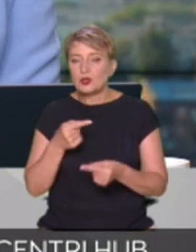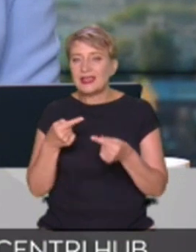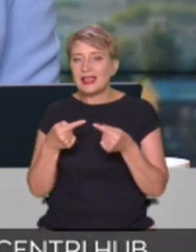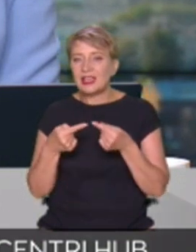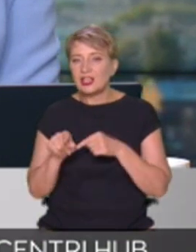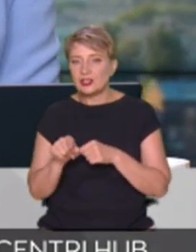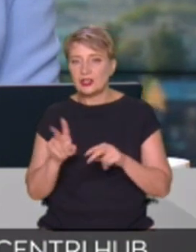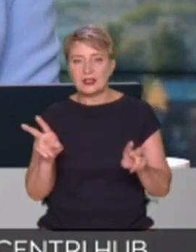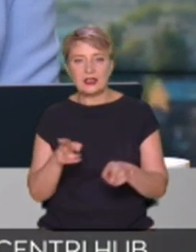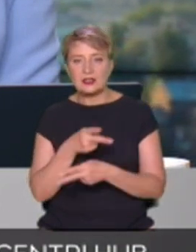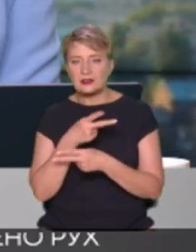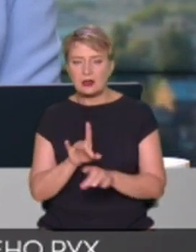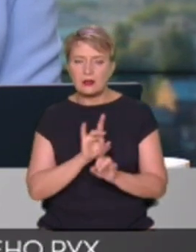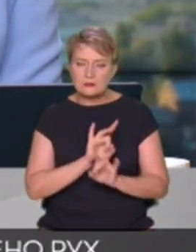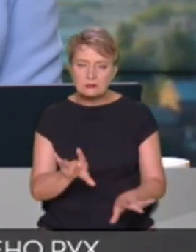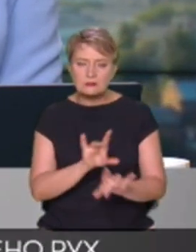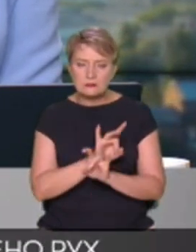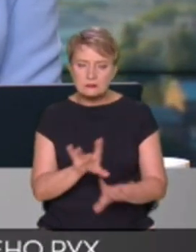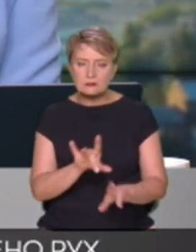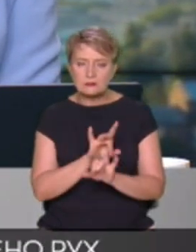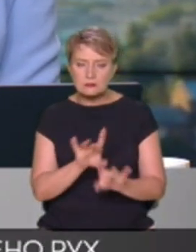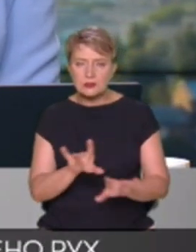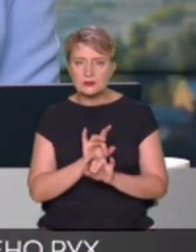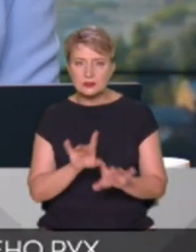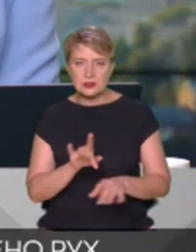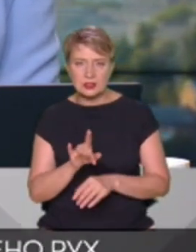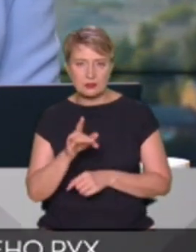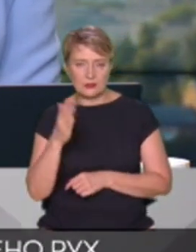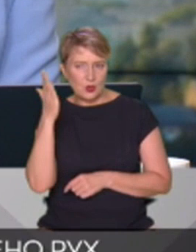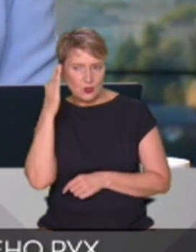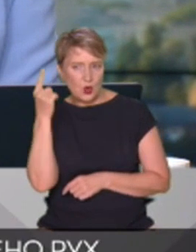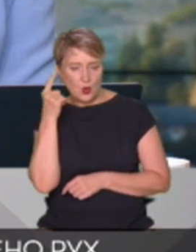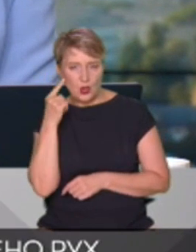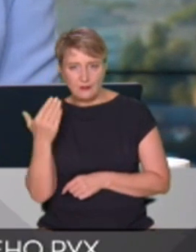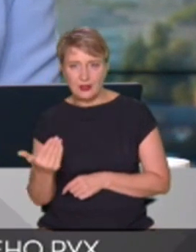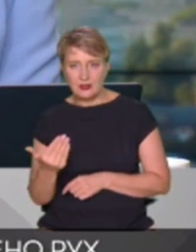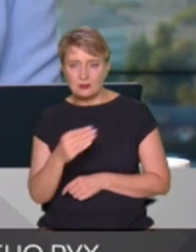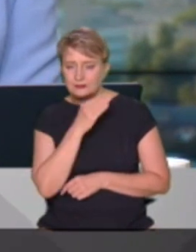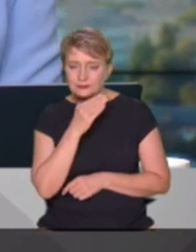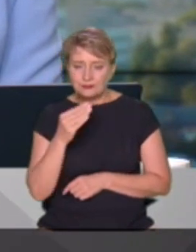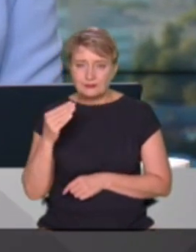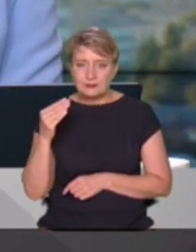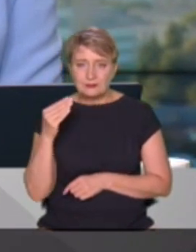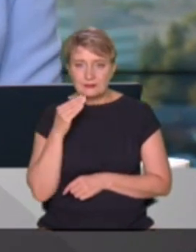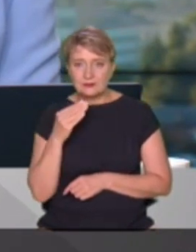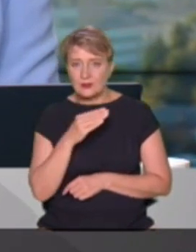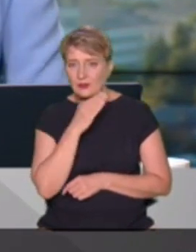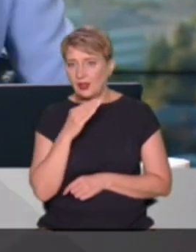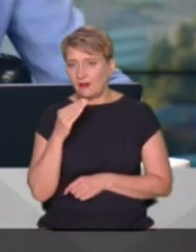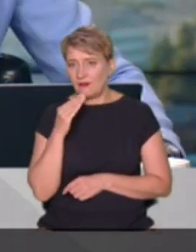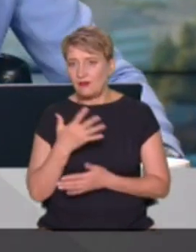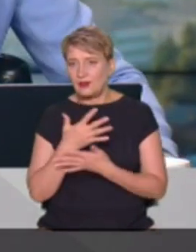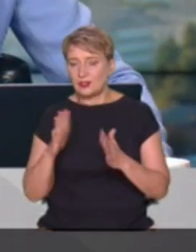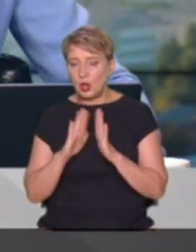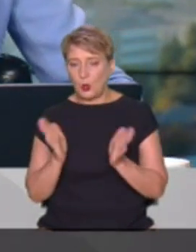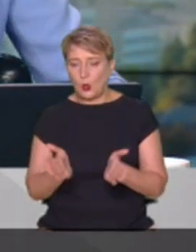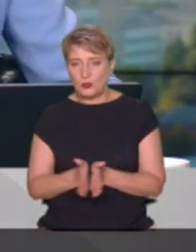Не треба напихати дітям голови, знанням купи, просто величезної купи. Обсяг